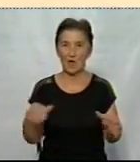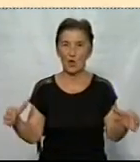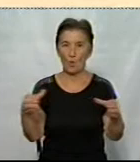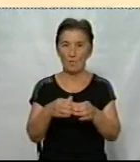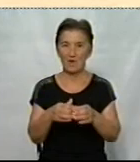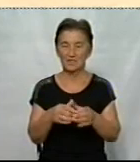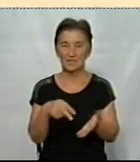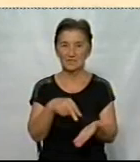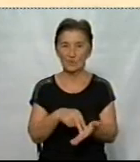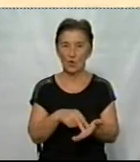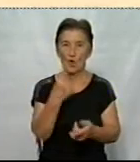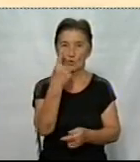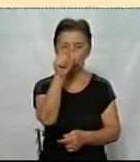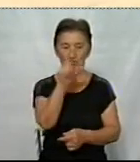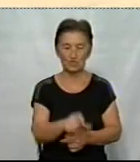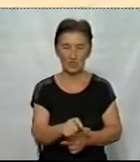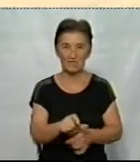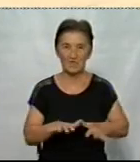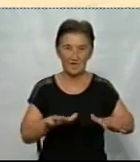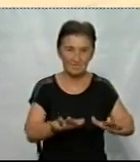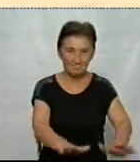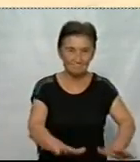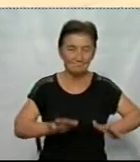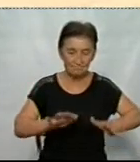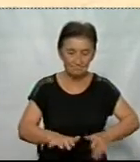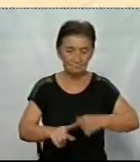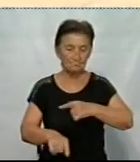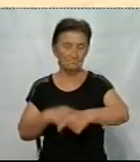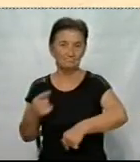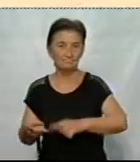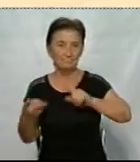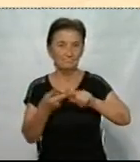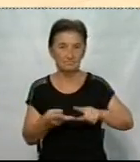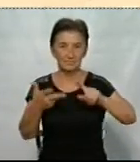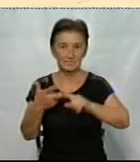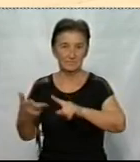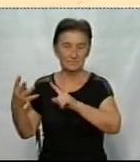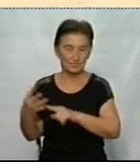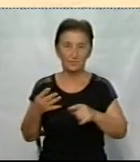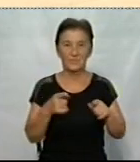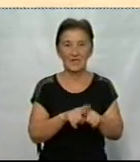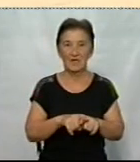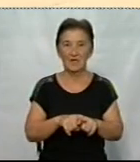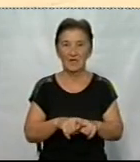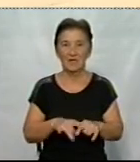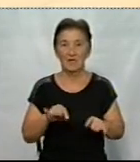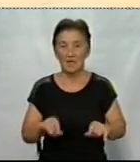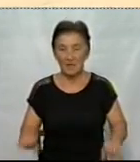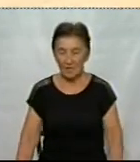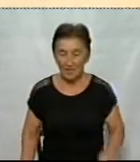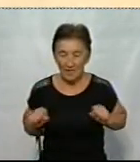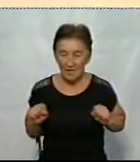віджимається і так передається естафета і трастери, ривок, штанги